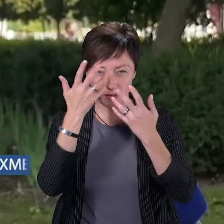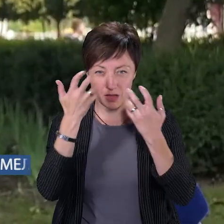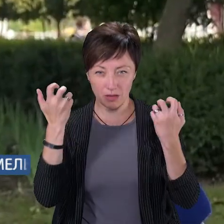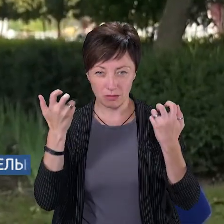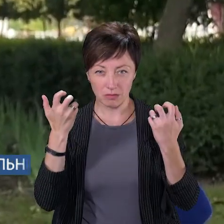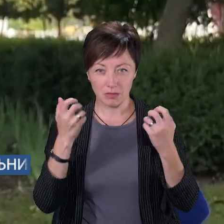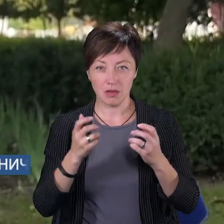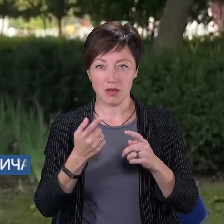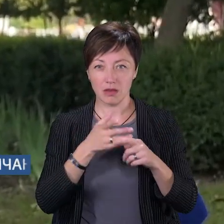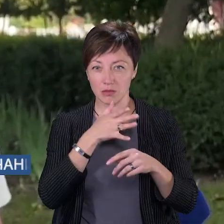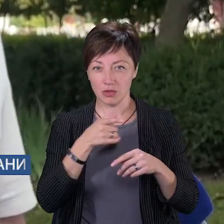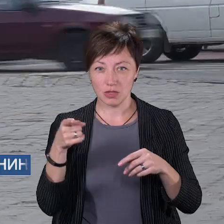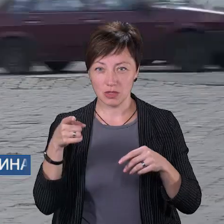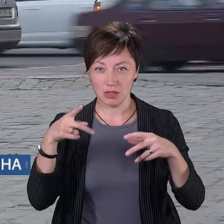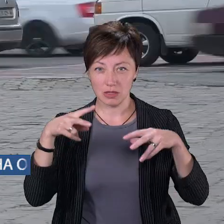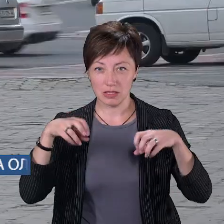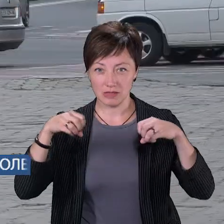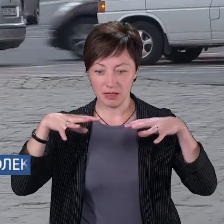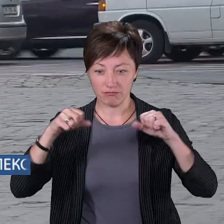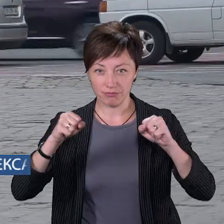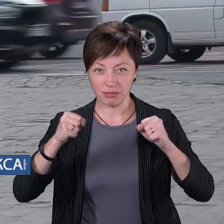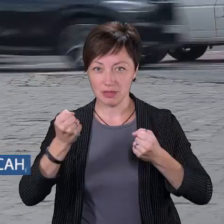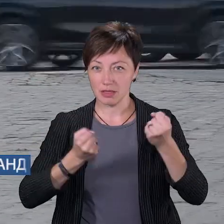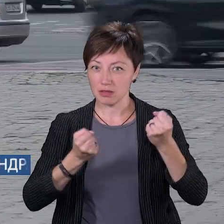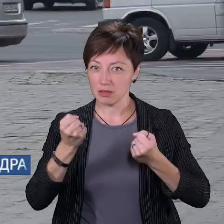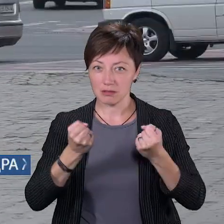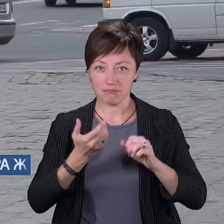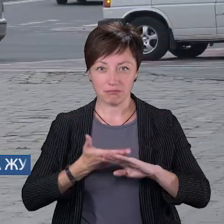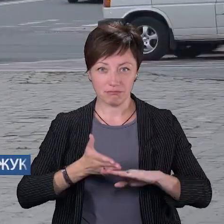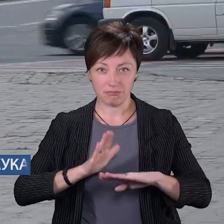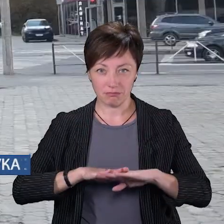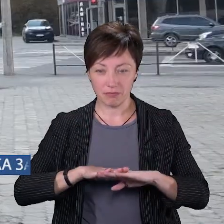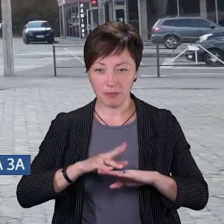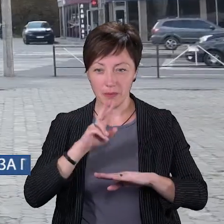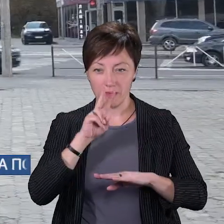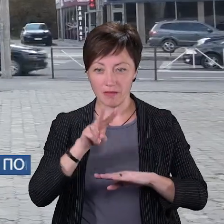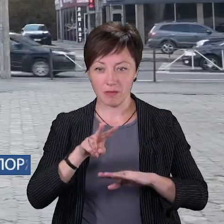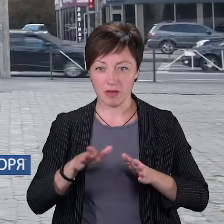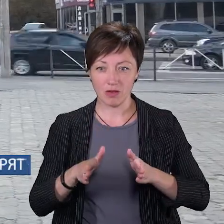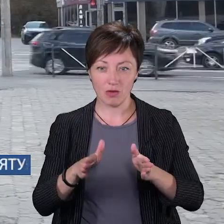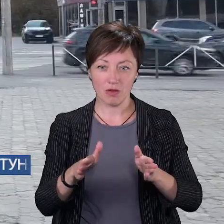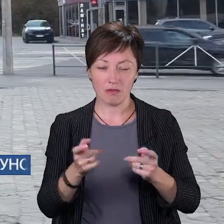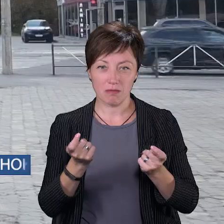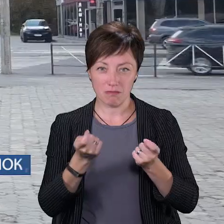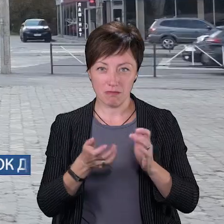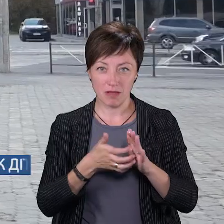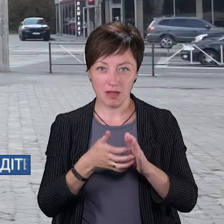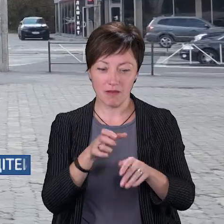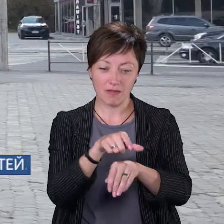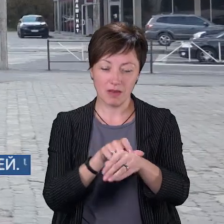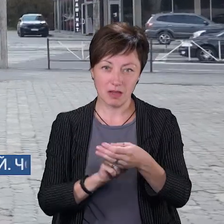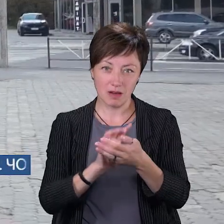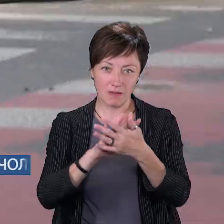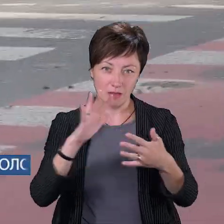пору доби, особливо під час відключень світла, бути за кермом автівки складно. Видимість на дорозі невисока, тож саме флікери або